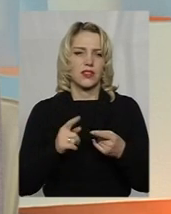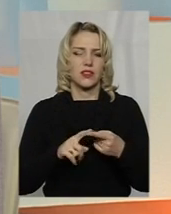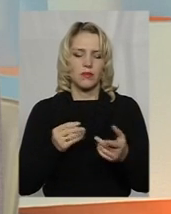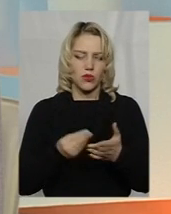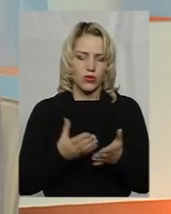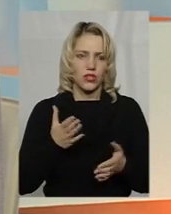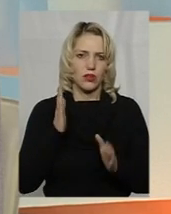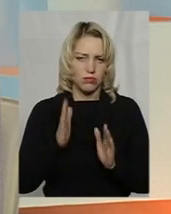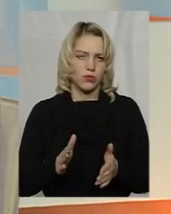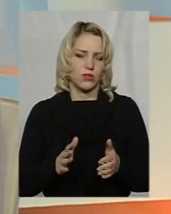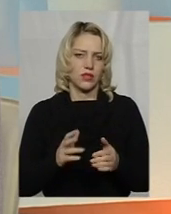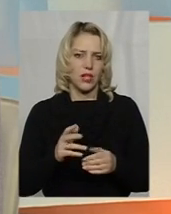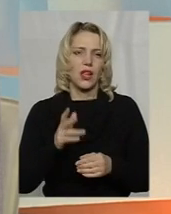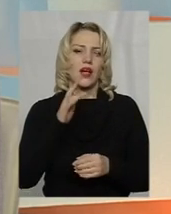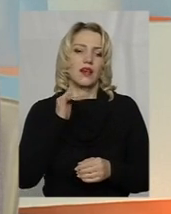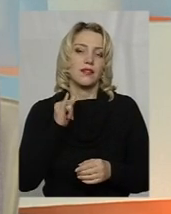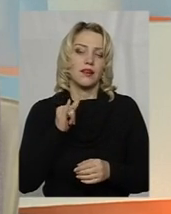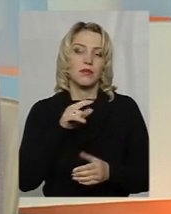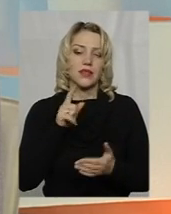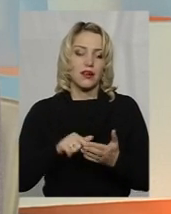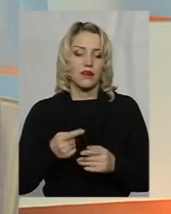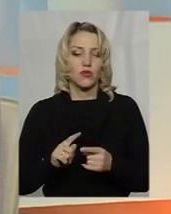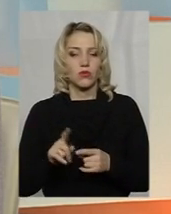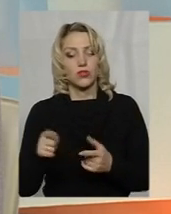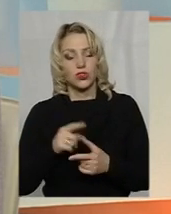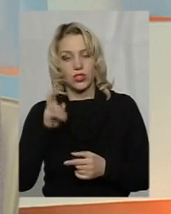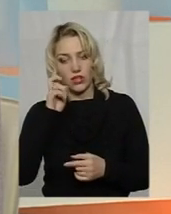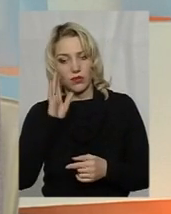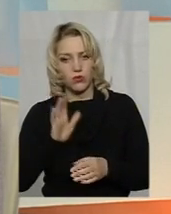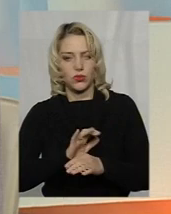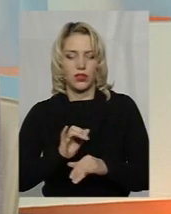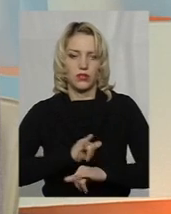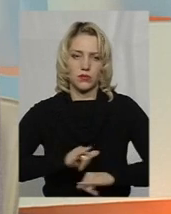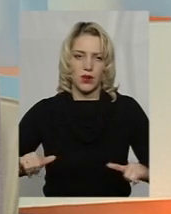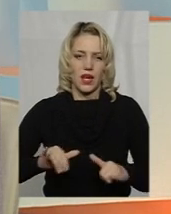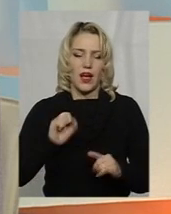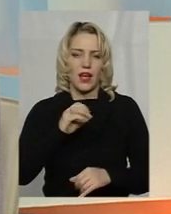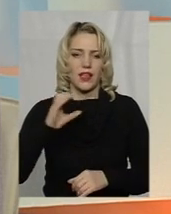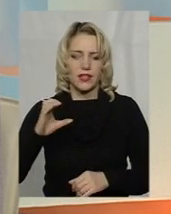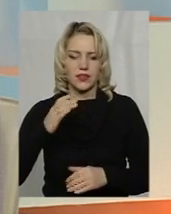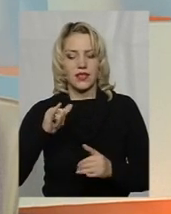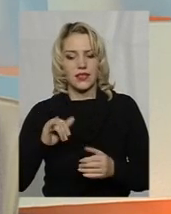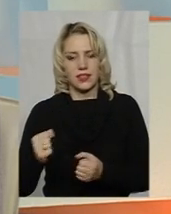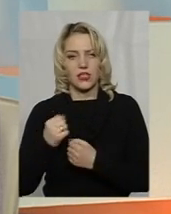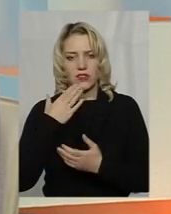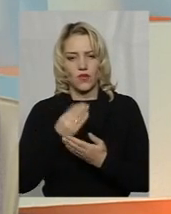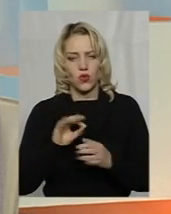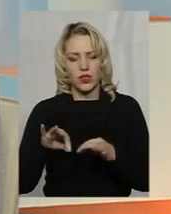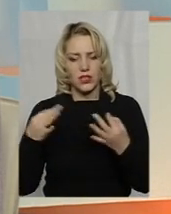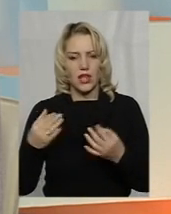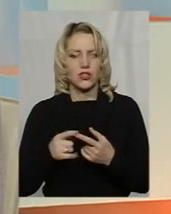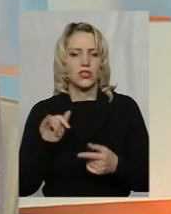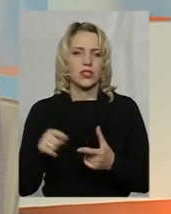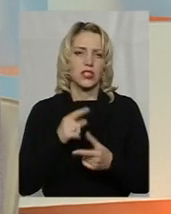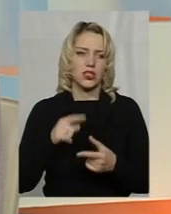так чи інакше. Просто питання в тому, куди держава буде напуляти гроші – на розбудову атомної енергетики, підвищення своєї незалежності, чи на дотацію окремих